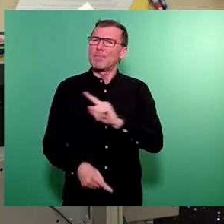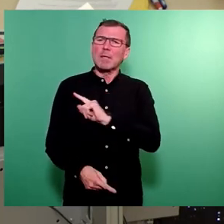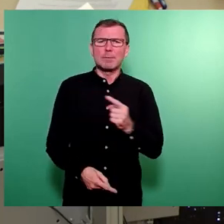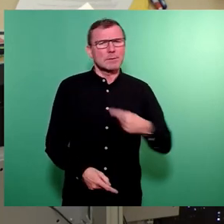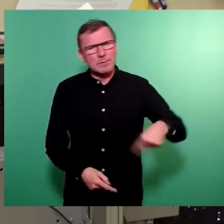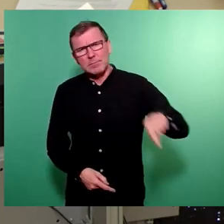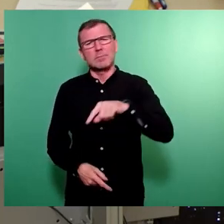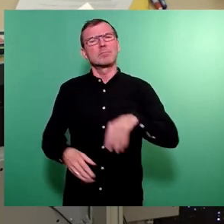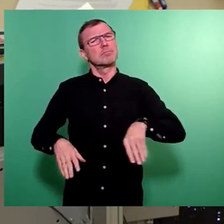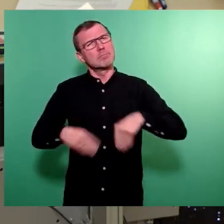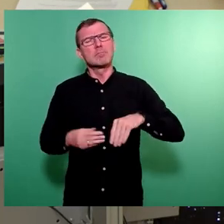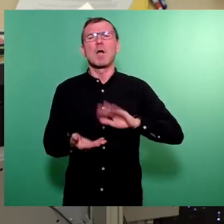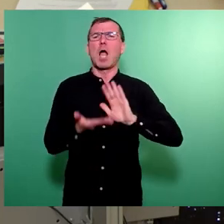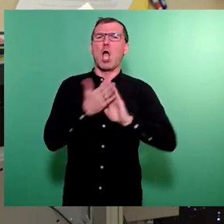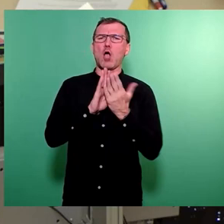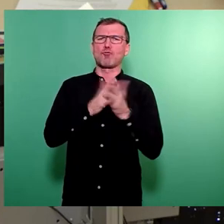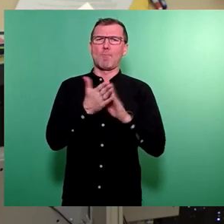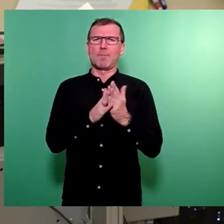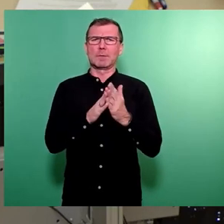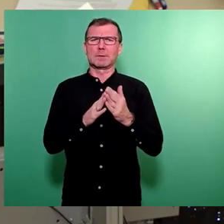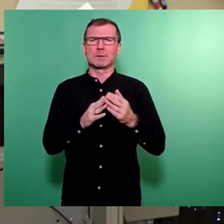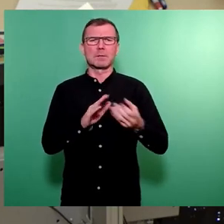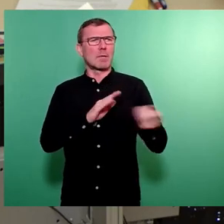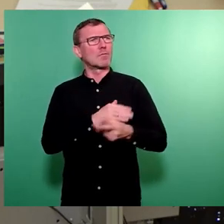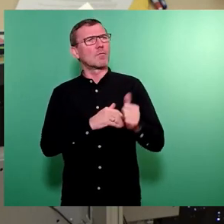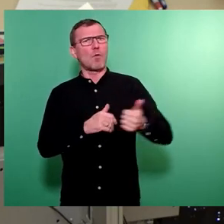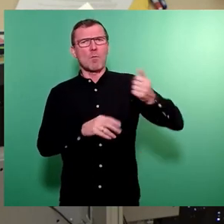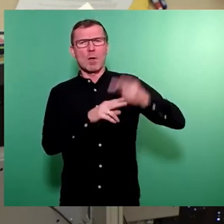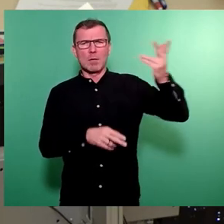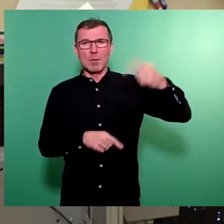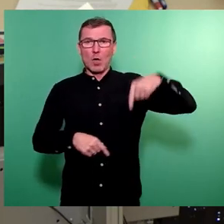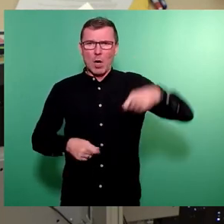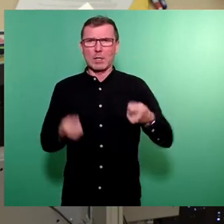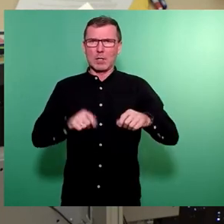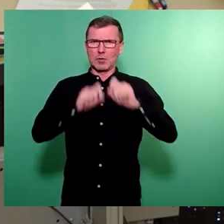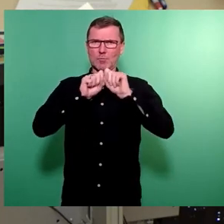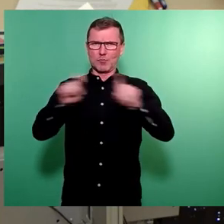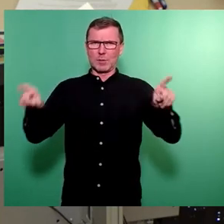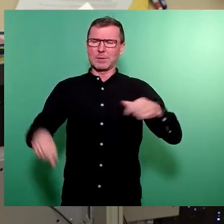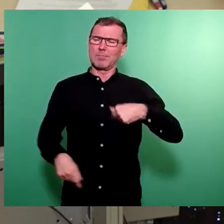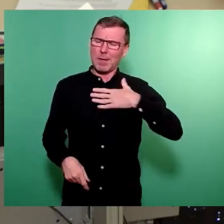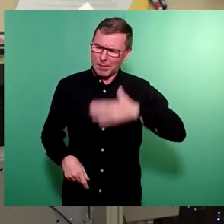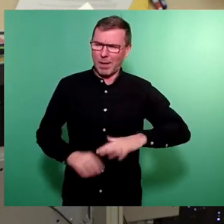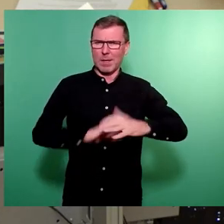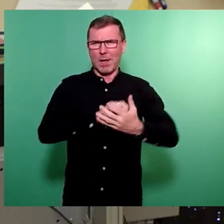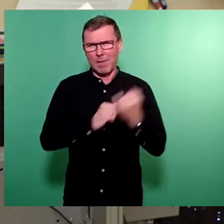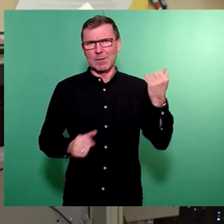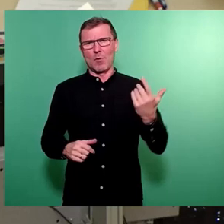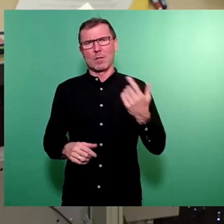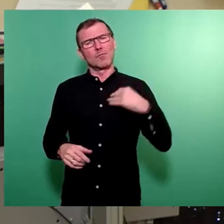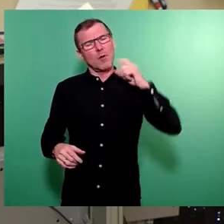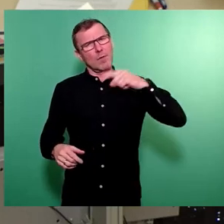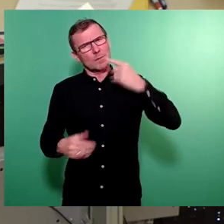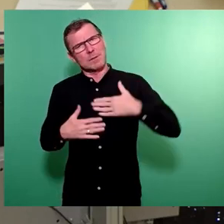Kompromiss zum Haushaltsentwurf des Oberbürgermeisters heute hier zum Beschluss steht. Und ich wiederhole gerne nochmal, was ich schon öfter hier gesagt hat,